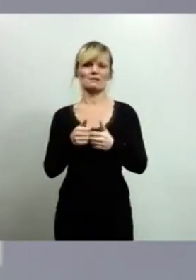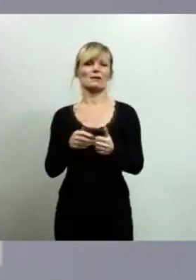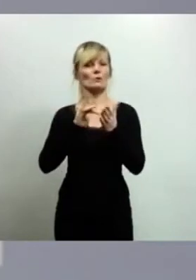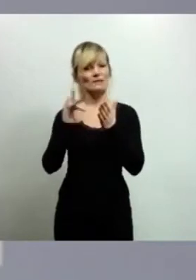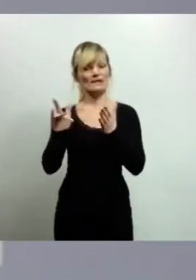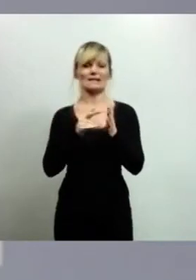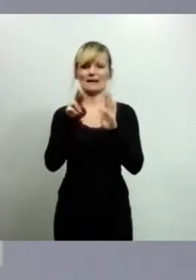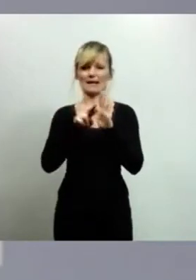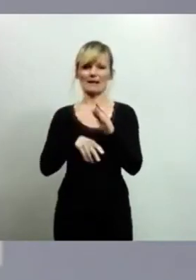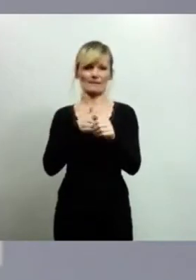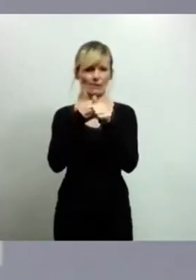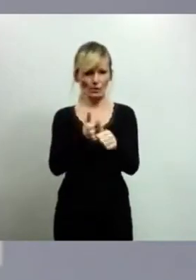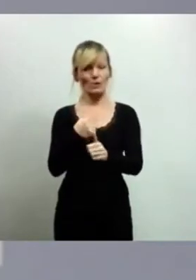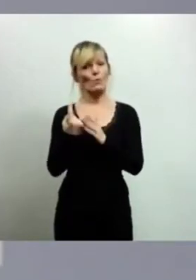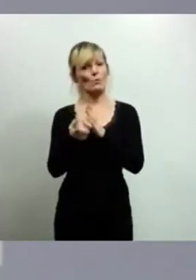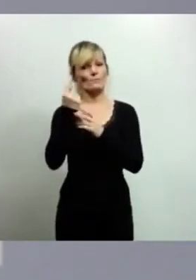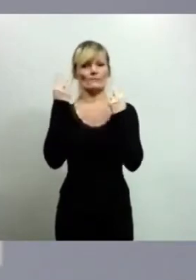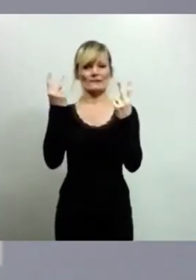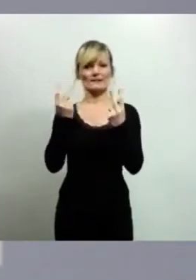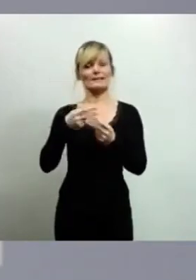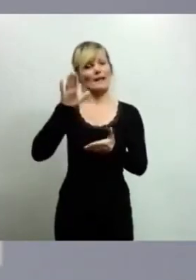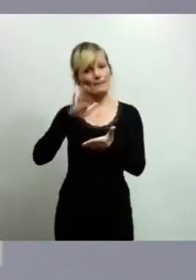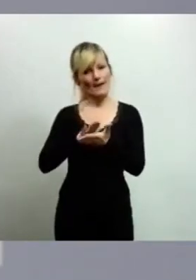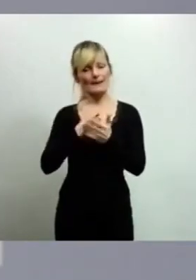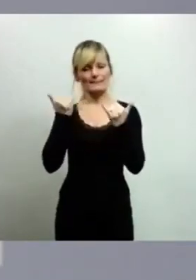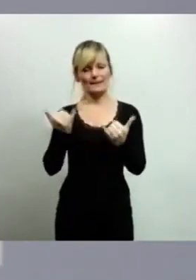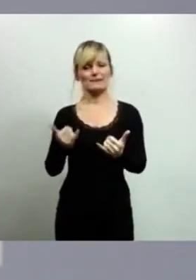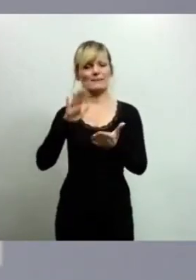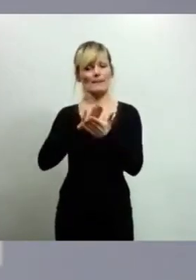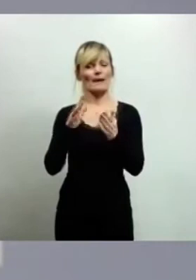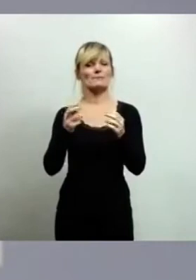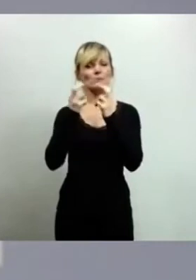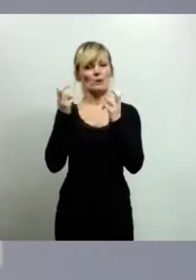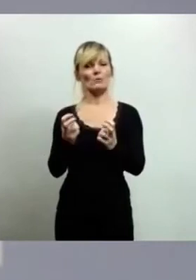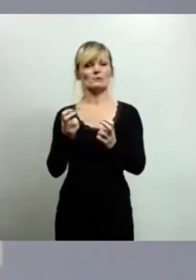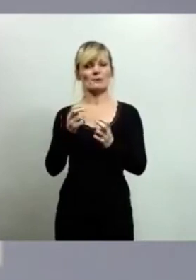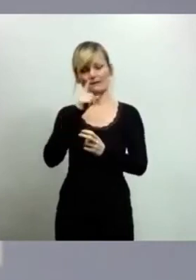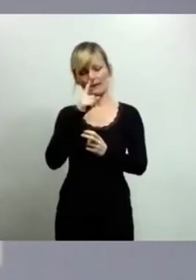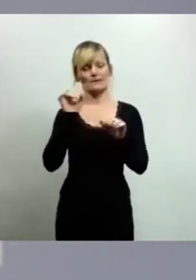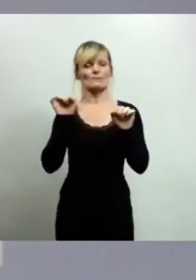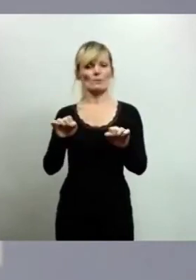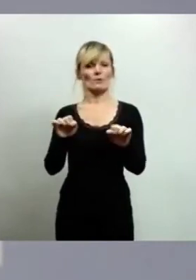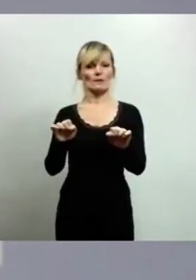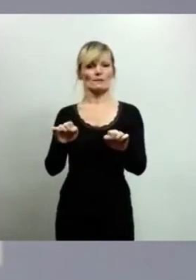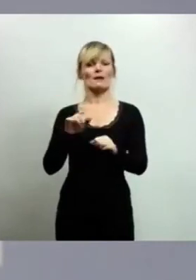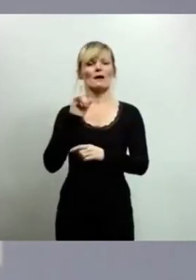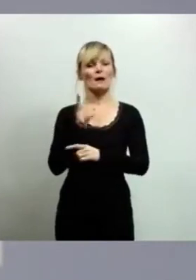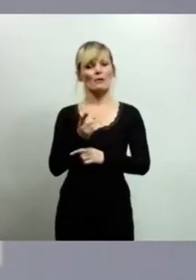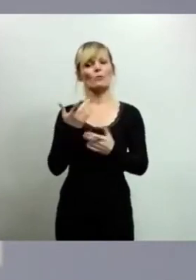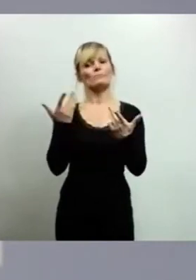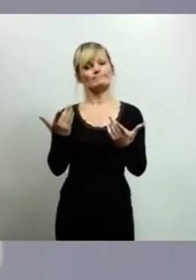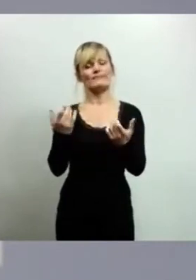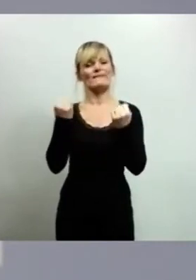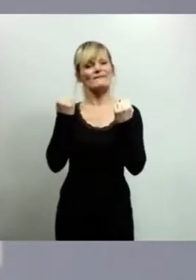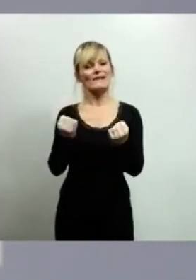diese Zeit bleiben, dass sie zu Hause bleiben, so weitestgehend es möglich ist. Es bleibt auch bei einer festen Kontaktmöglichkeit.